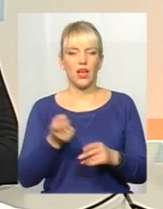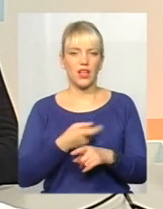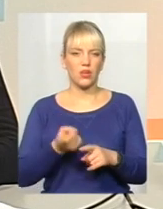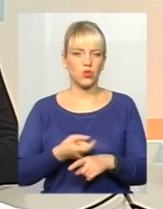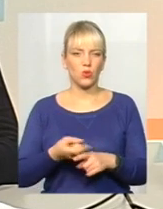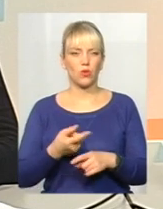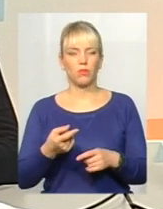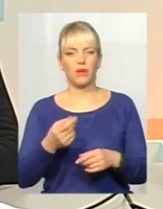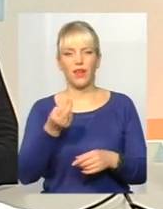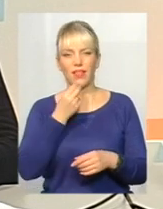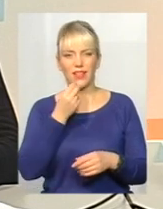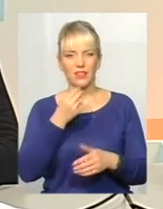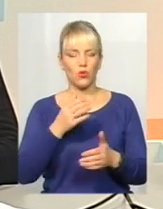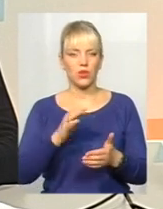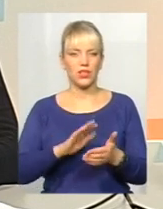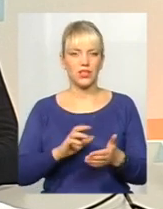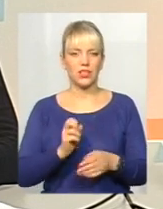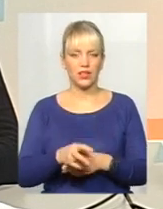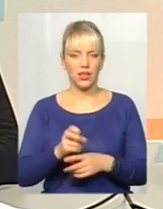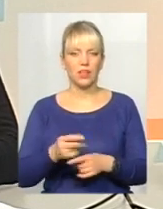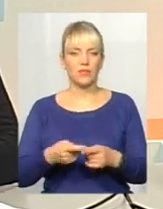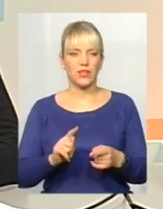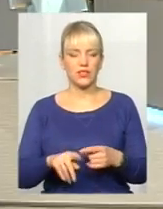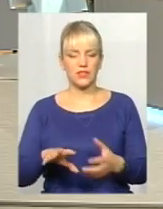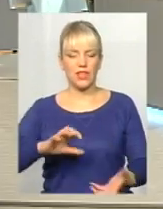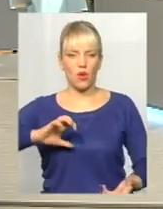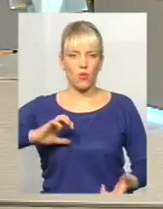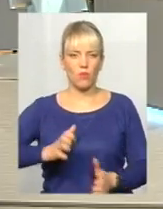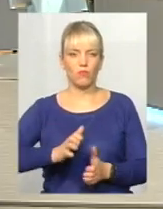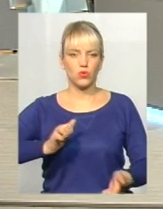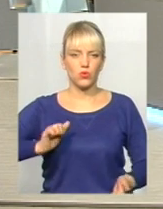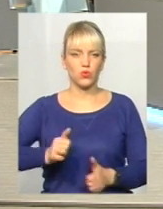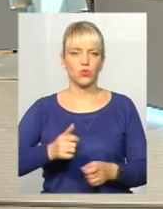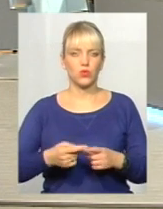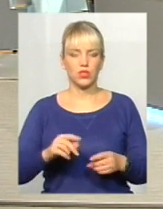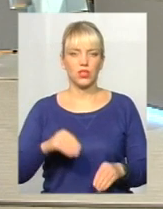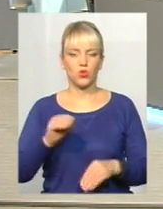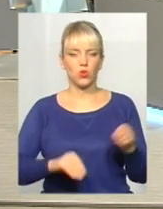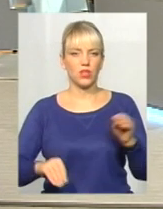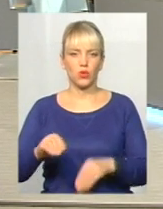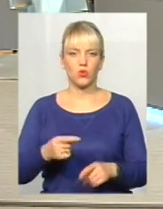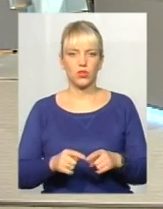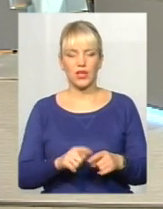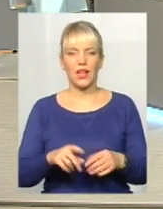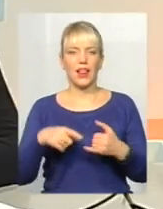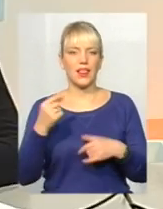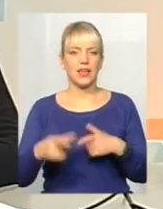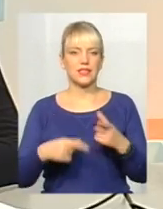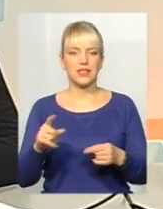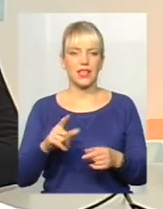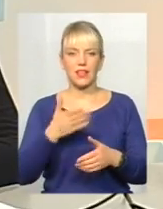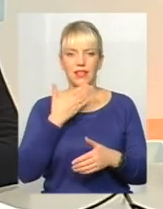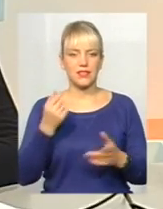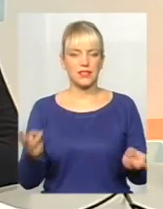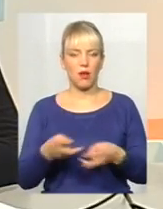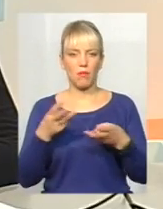там інші недоїдки, вони його компостують, також додають до цього компосту листя, яке вони не спалюють, а